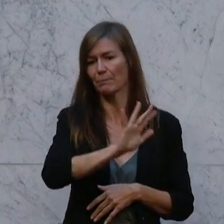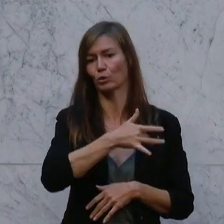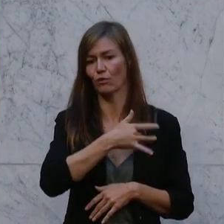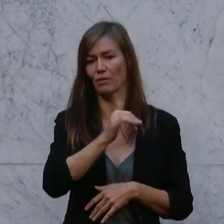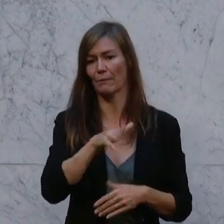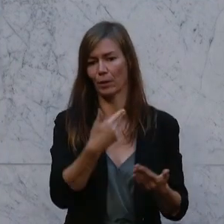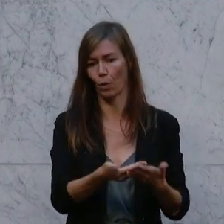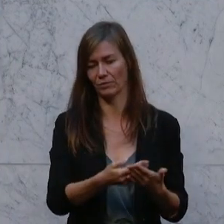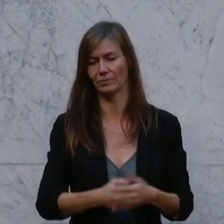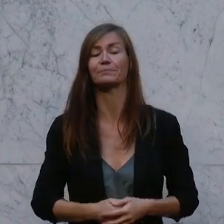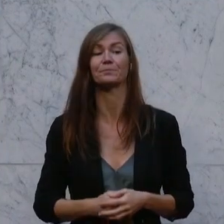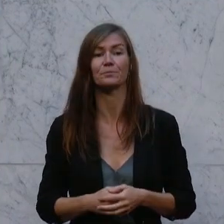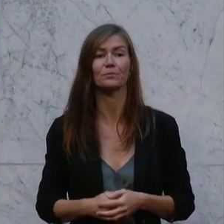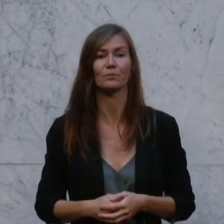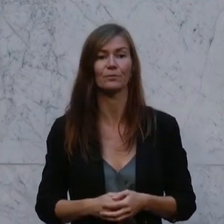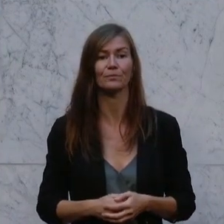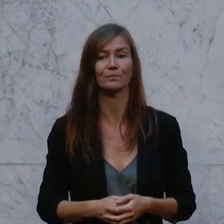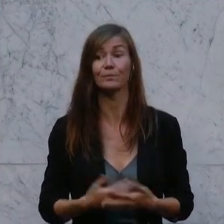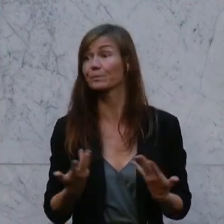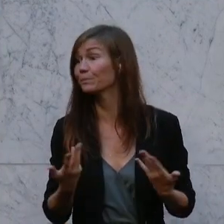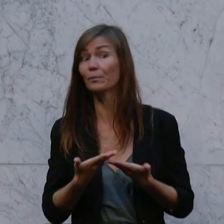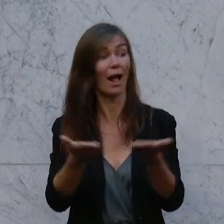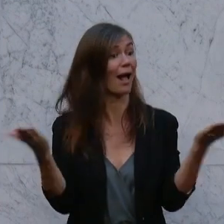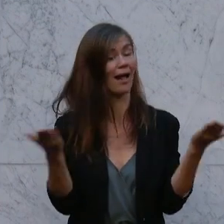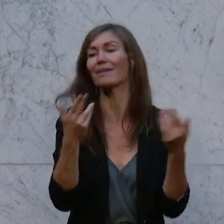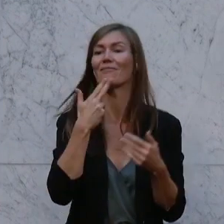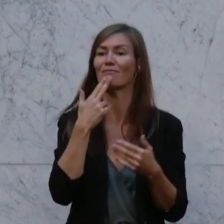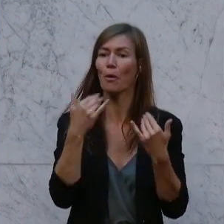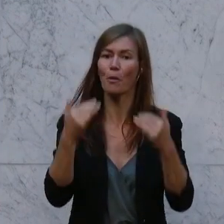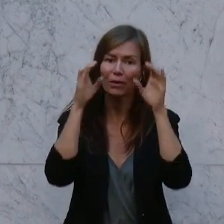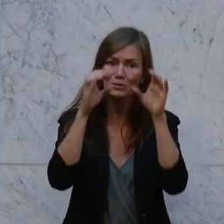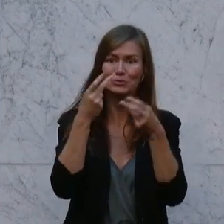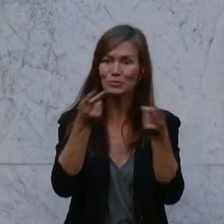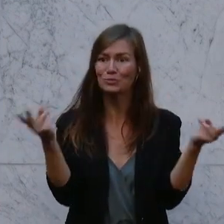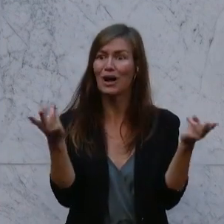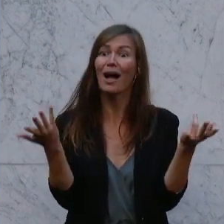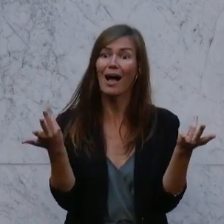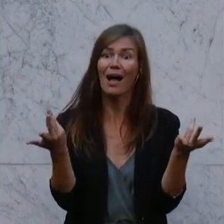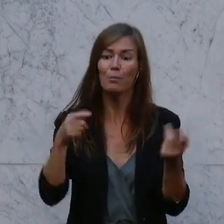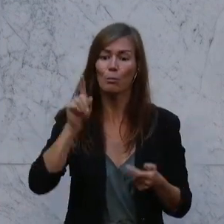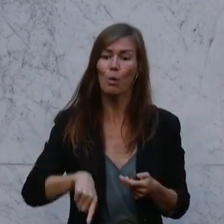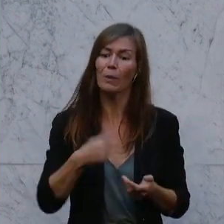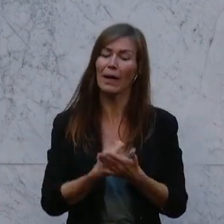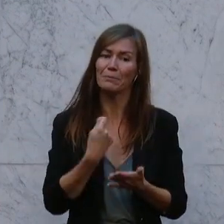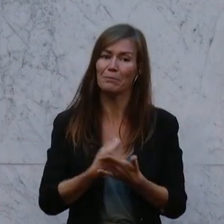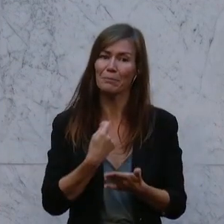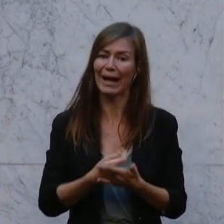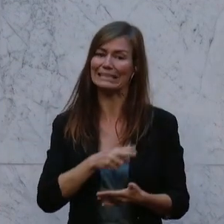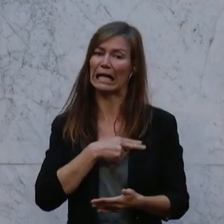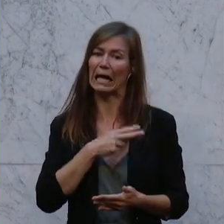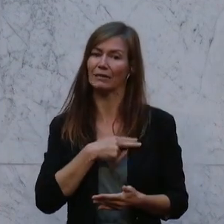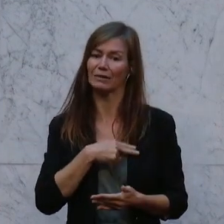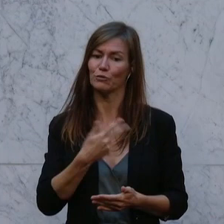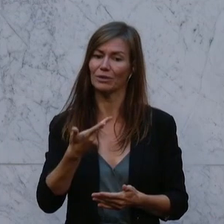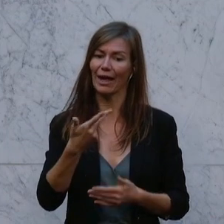Und das bedeutet konkret auch für Sie alle, die Sie hier heute zusehen, eine monatliche Preisgarantie. Und das über die kommenden drei Jahre hindurch. Und auch